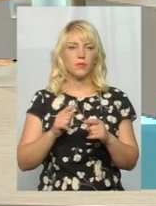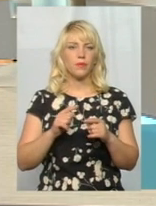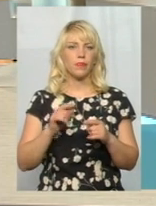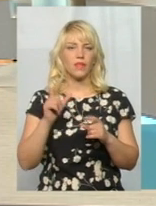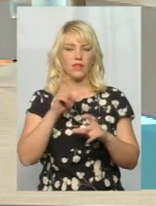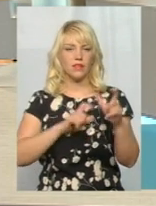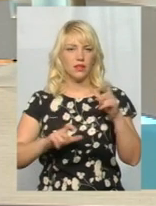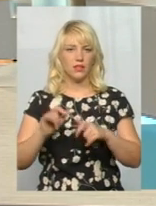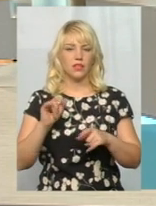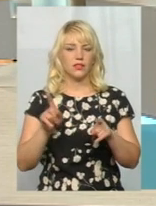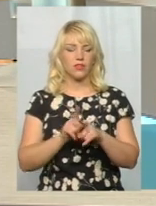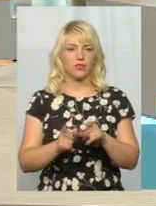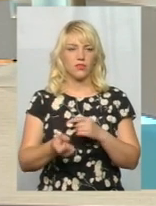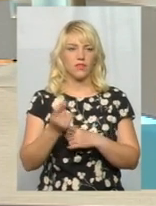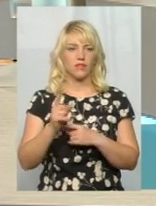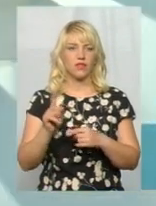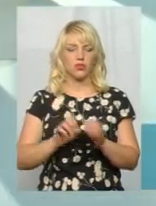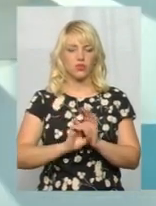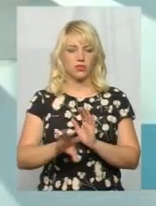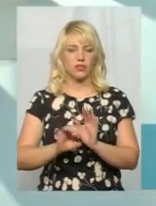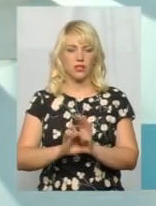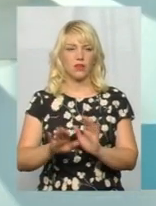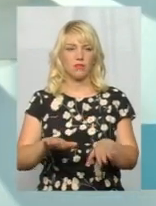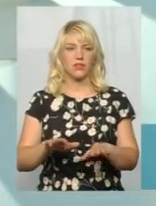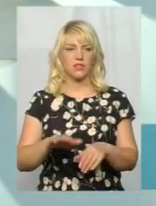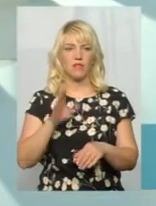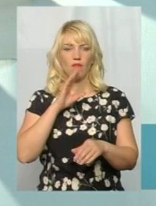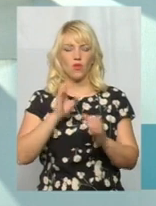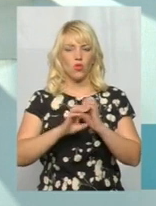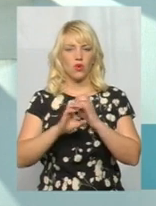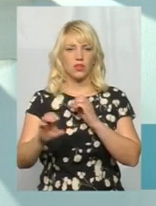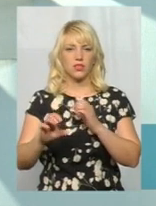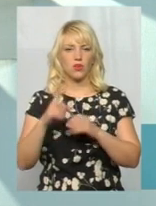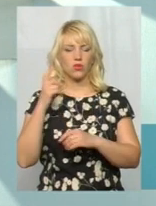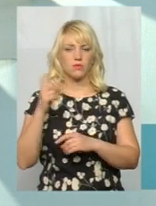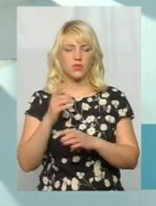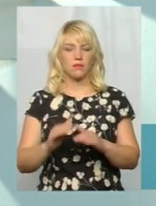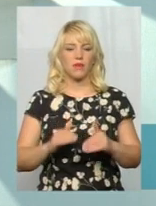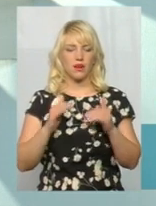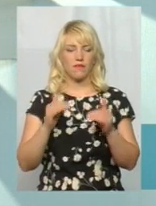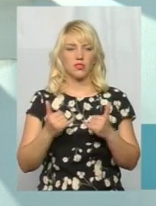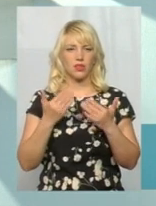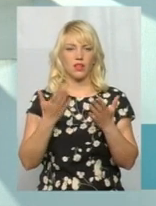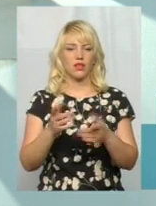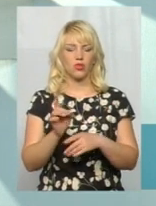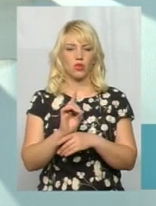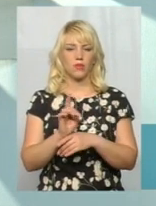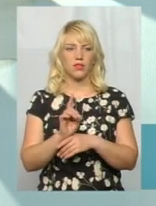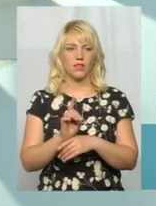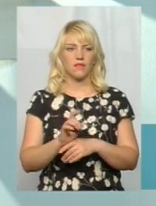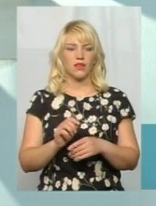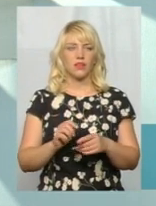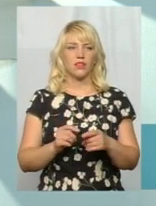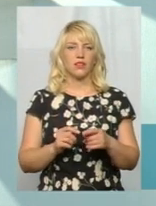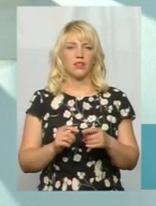виявляли те, що скидає місцеве водоконізаційне господарство з перевищенням становлених для них нормативів гранично допустимого